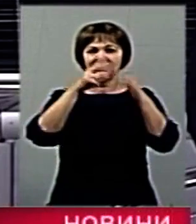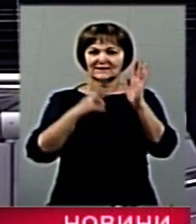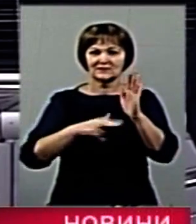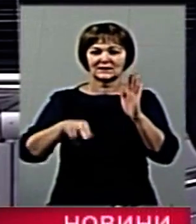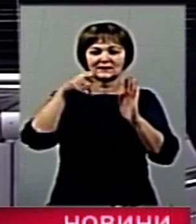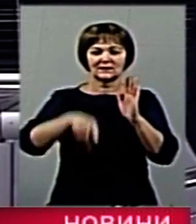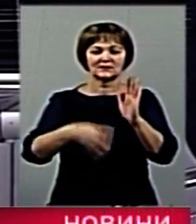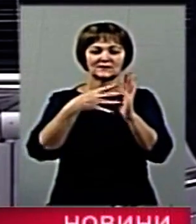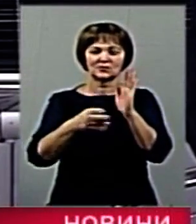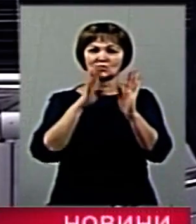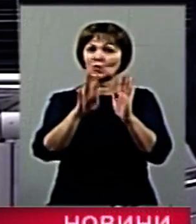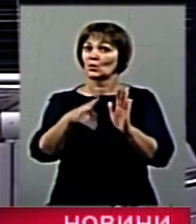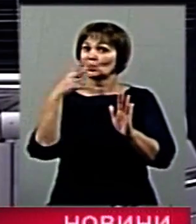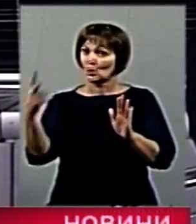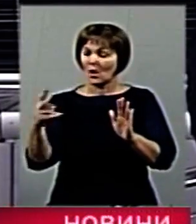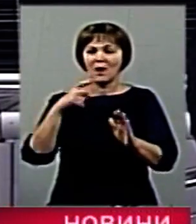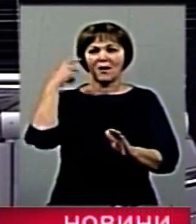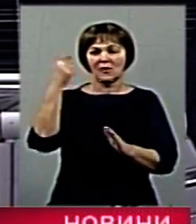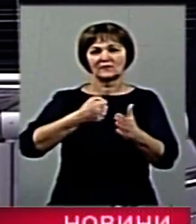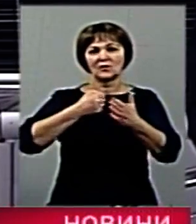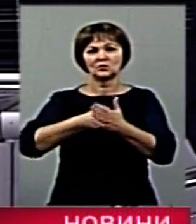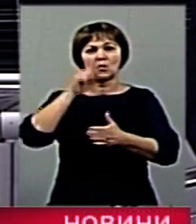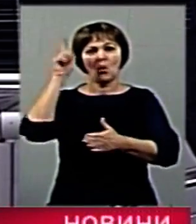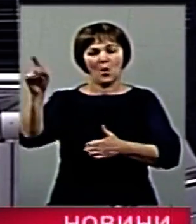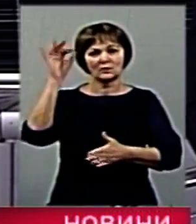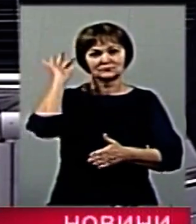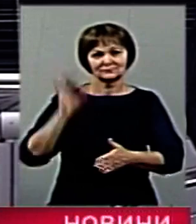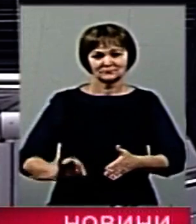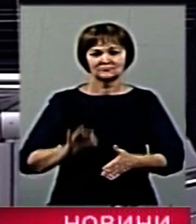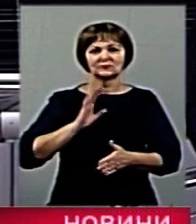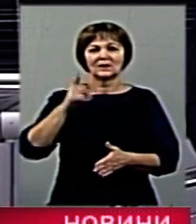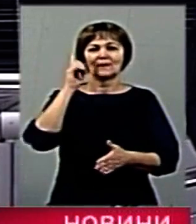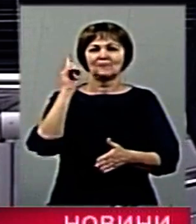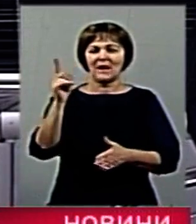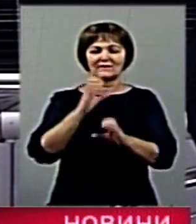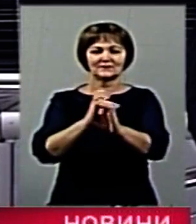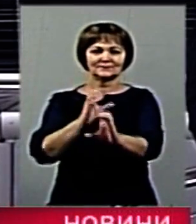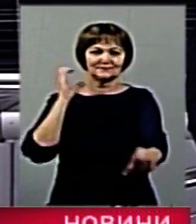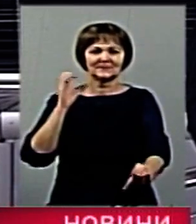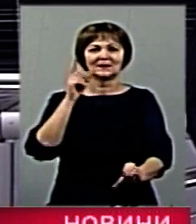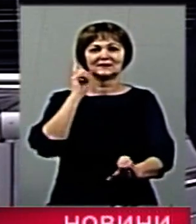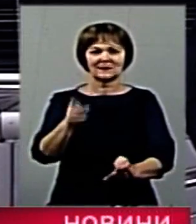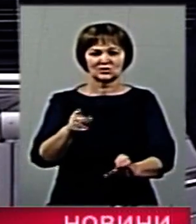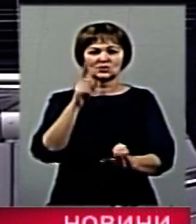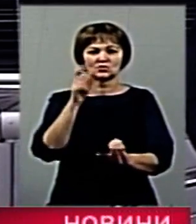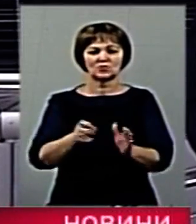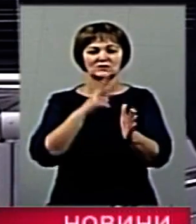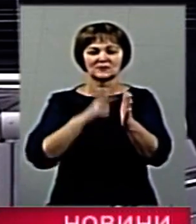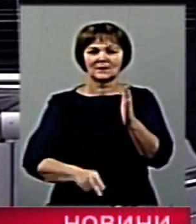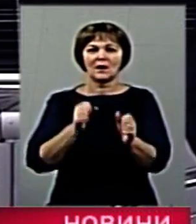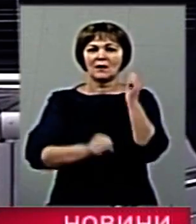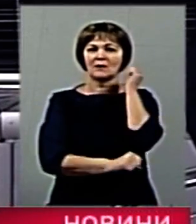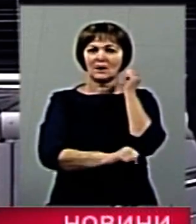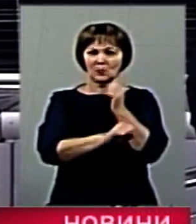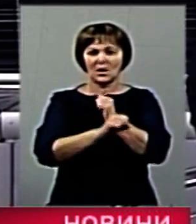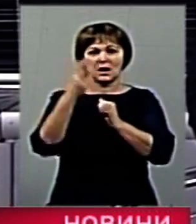року із Харкова до Кельна вирушив перший ешелон із 1117 робітниками. Із